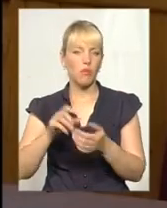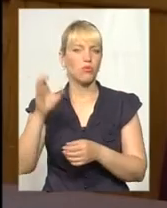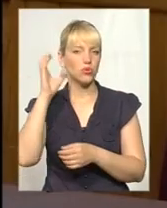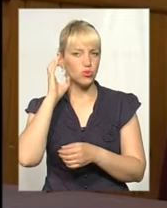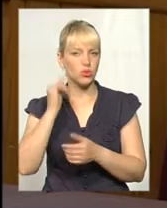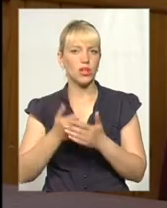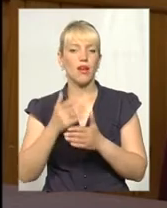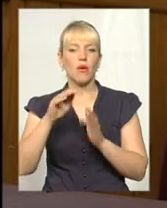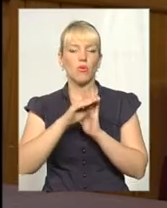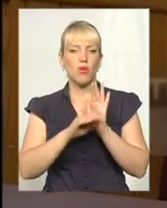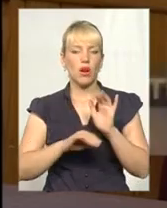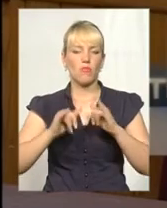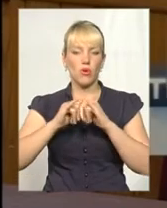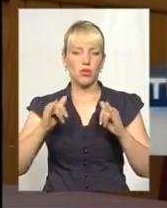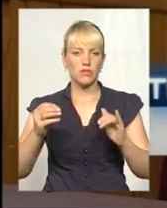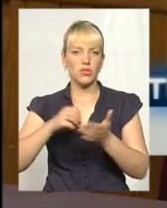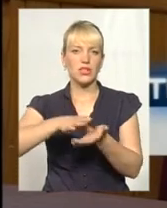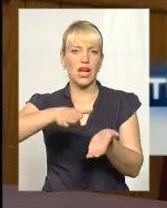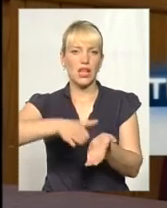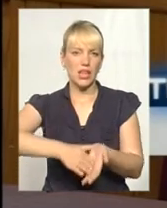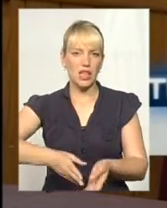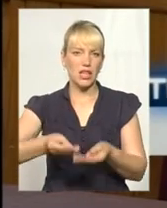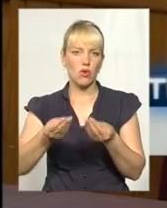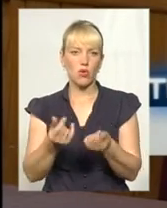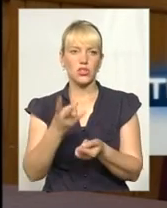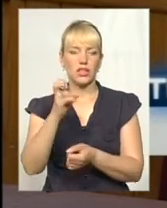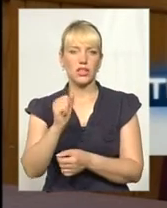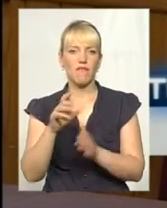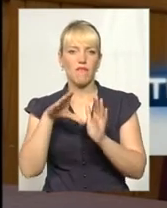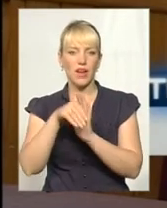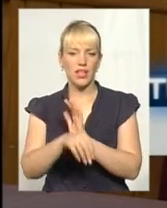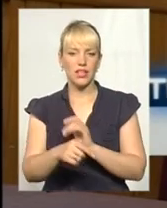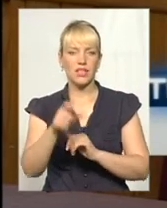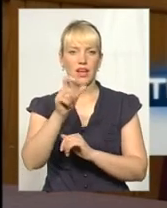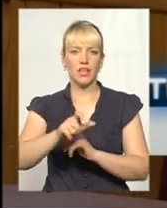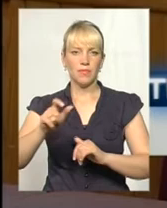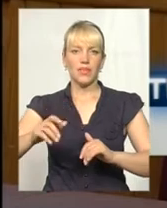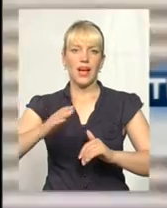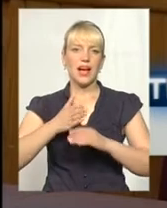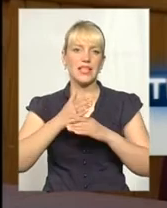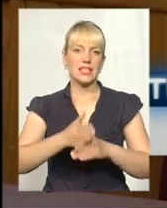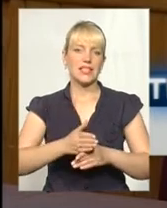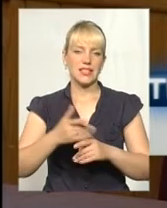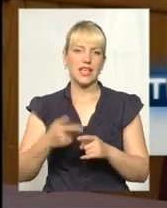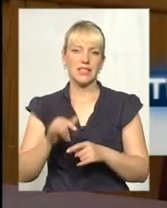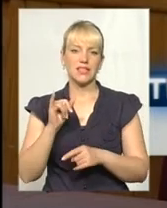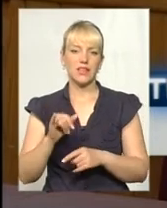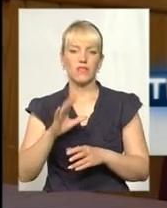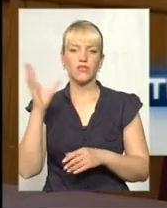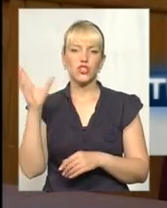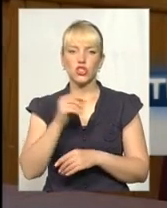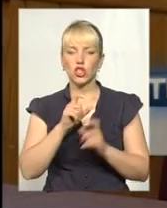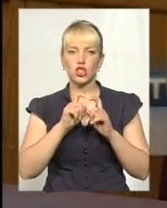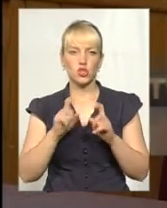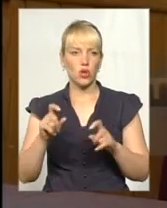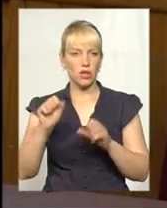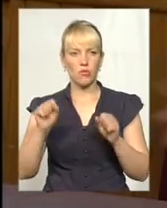освіти заклали кошти на ведення штатних одиниць асистентів. В усіх школах можливості